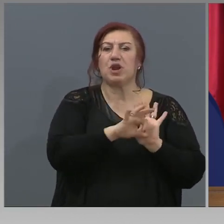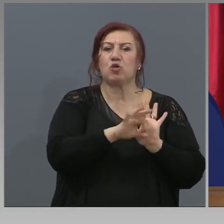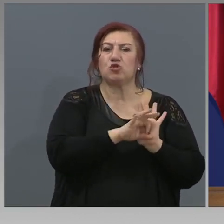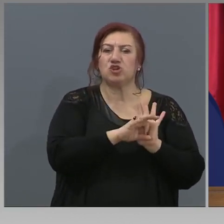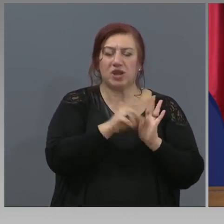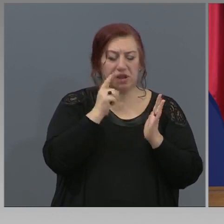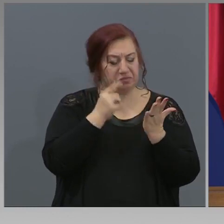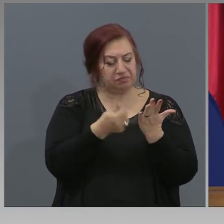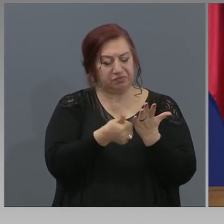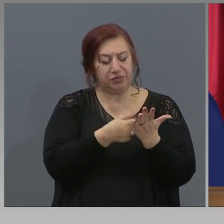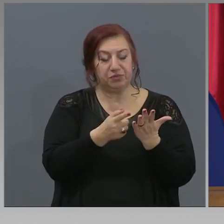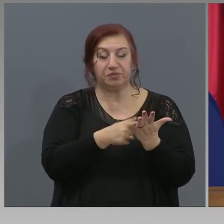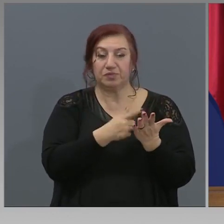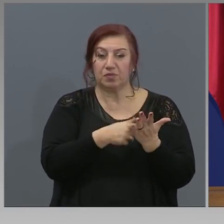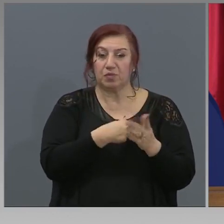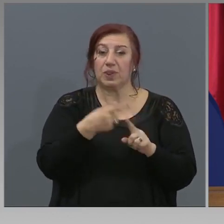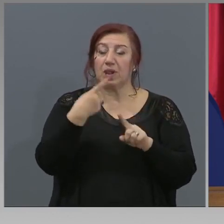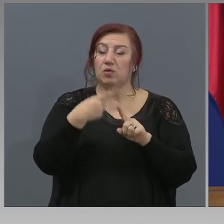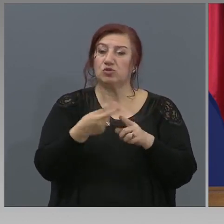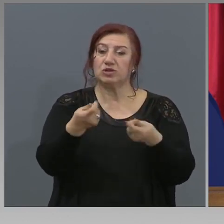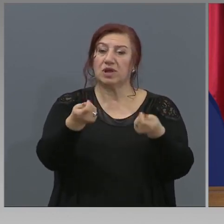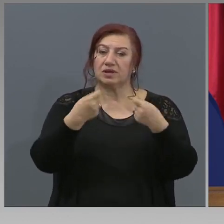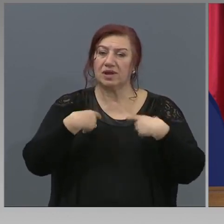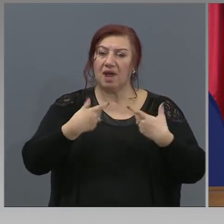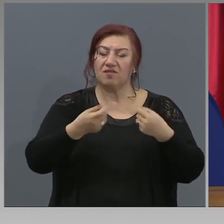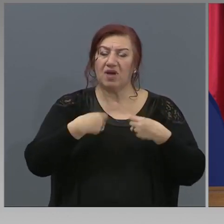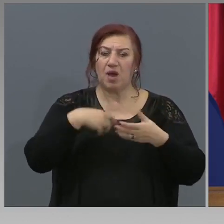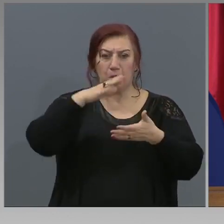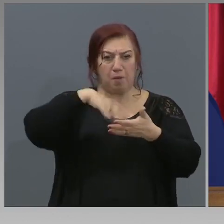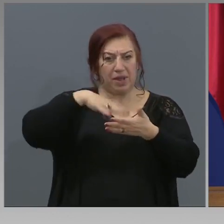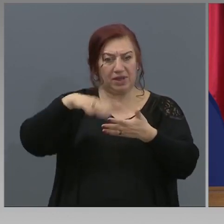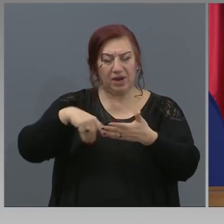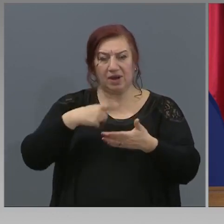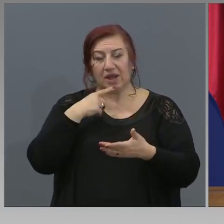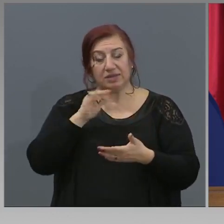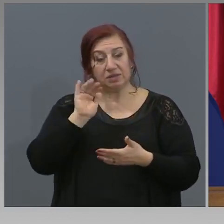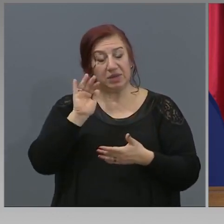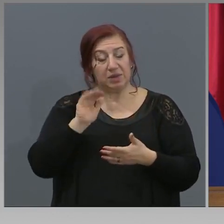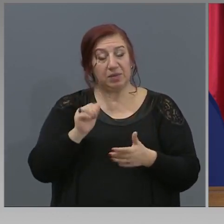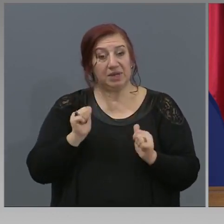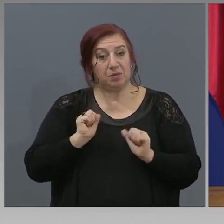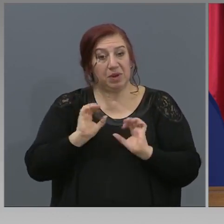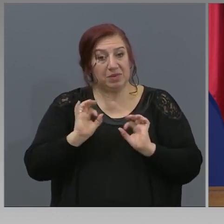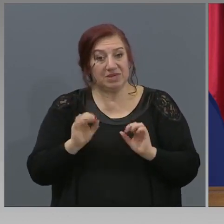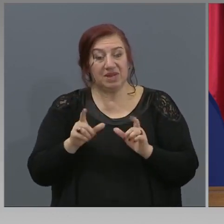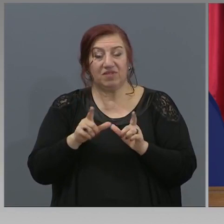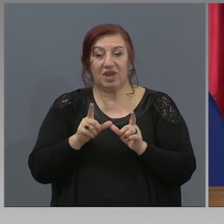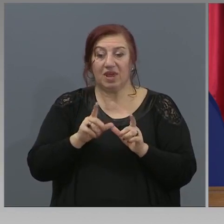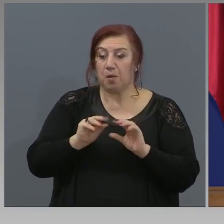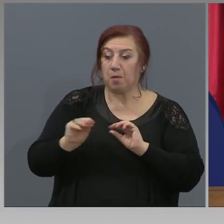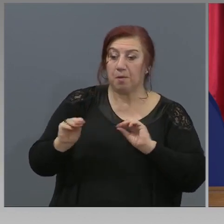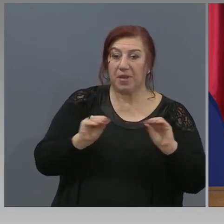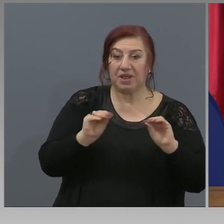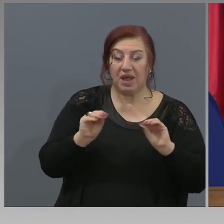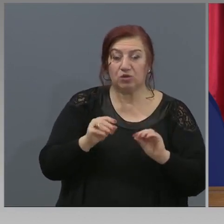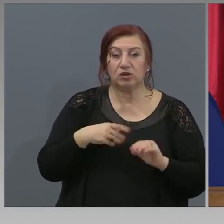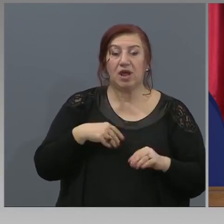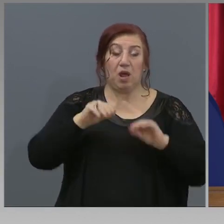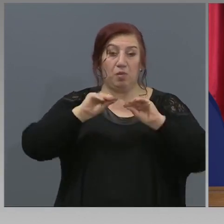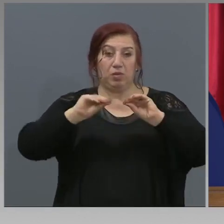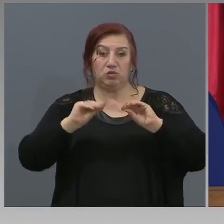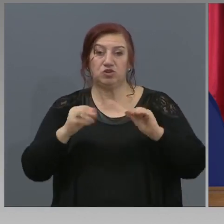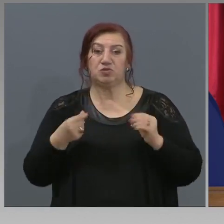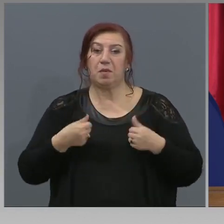предоставянето на материали. Казали сме да бъдат много предпазливи медиаторите, поръчали сме предпазни облекла.